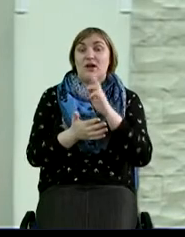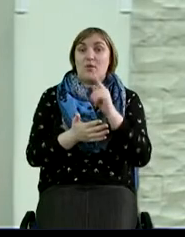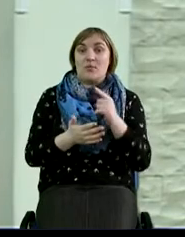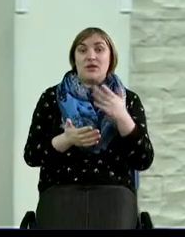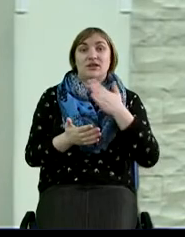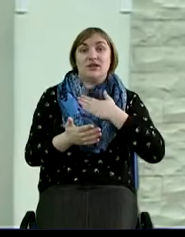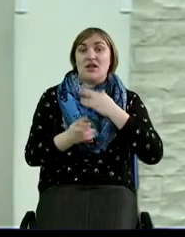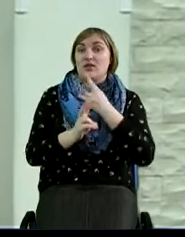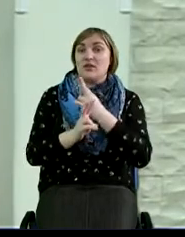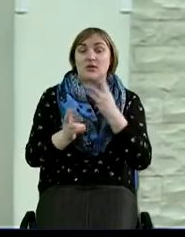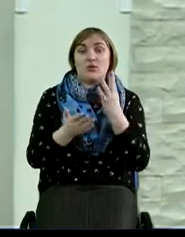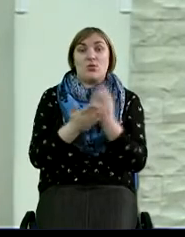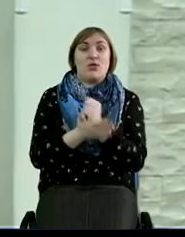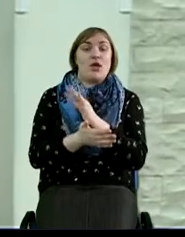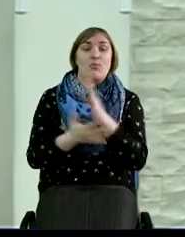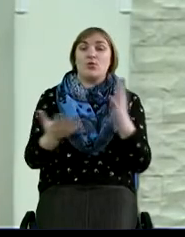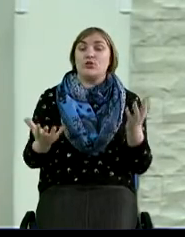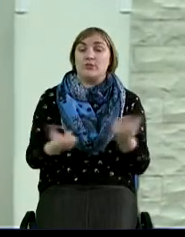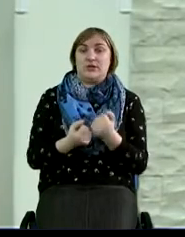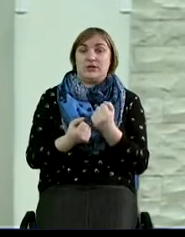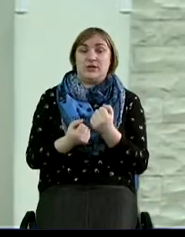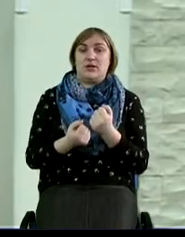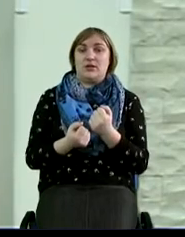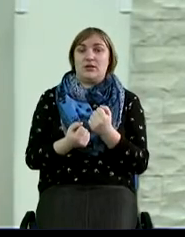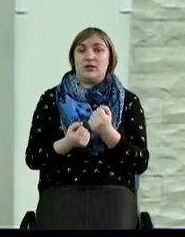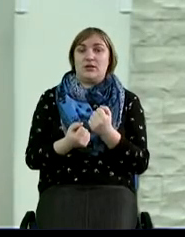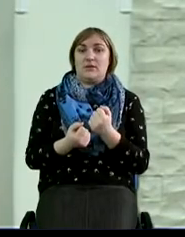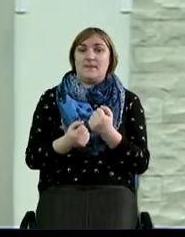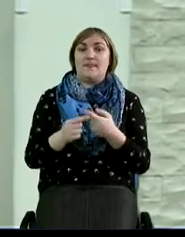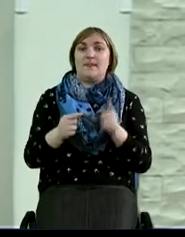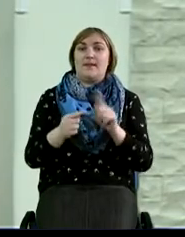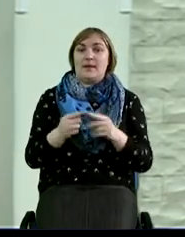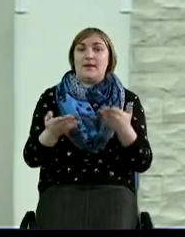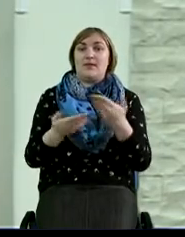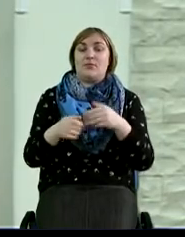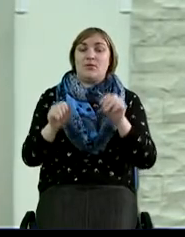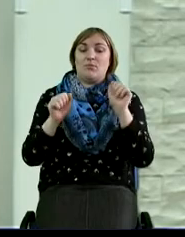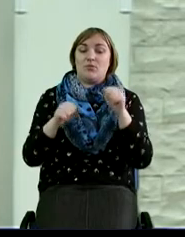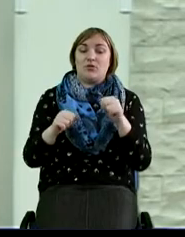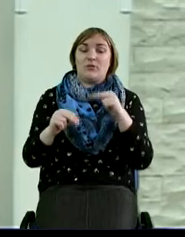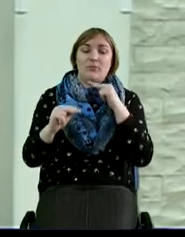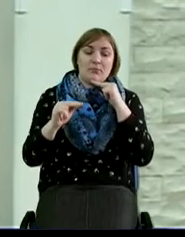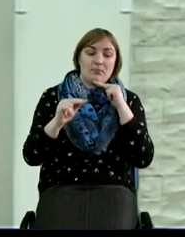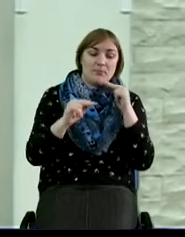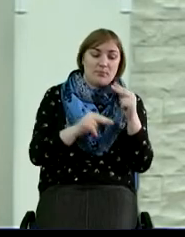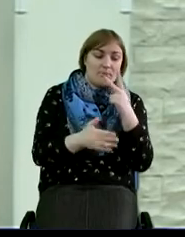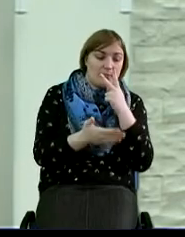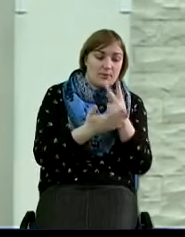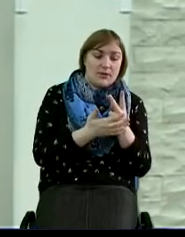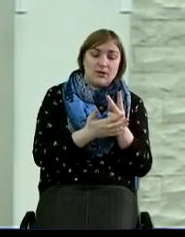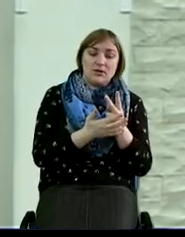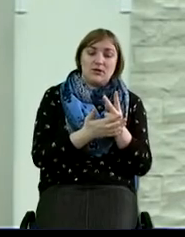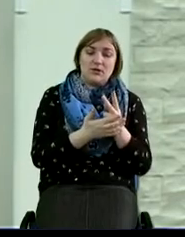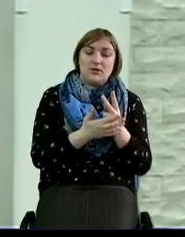бы из нас никто бы не обрел спасения. И это мы можем спроецировать на всю